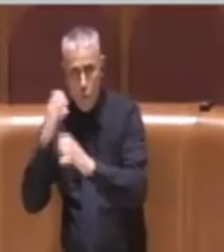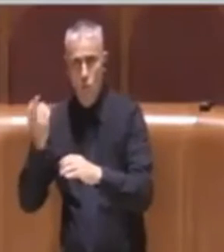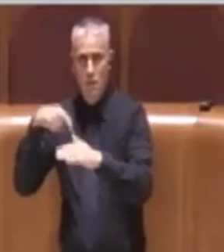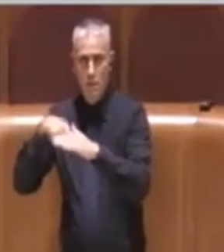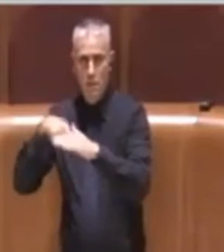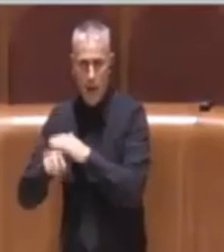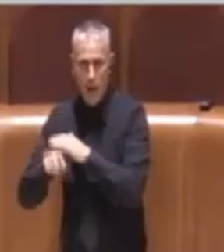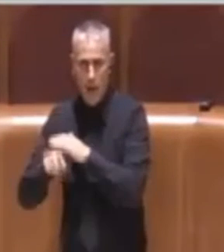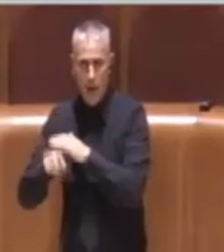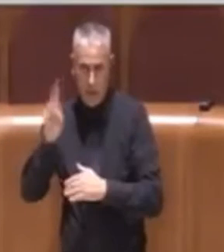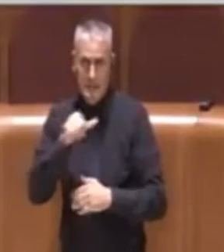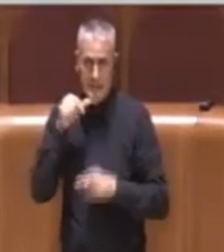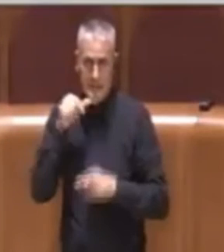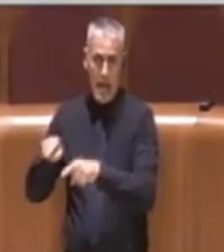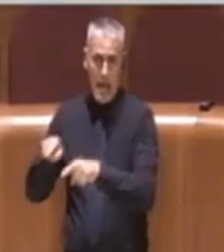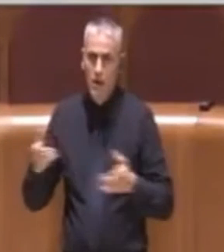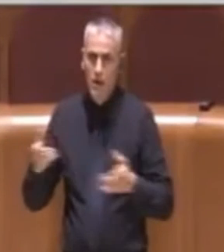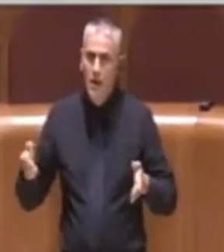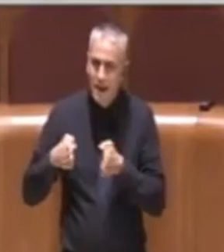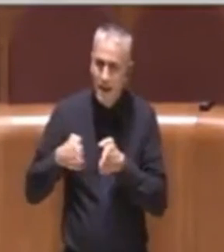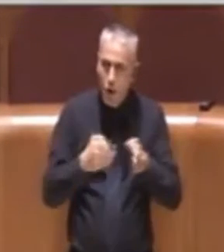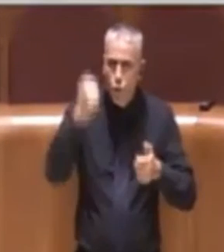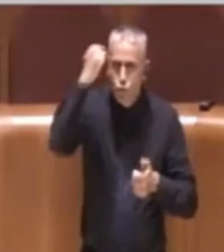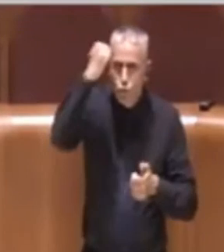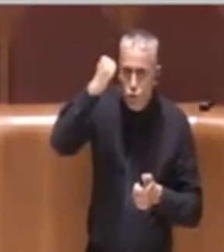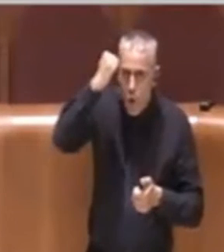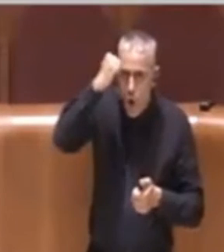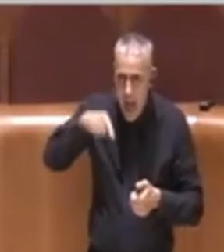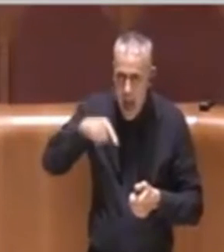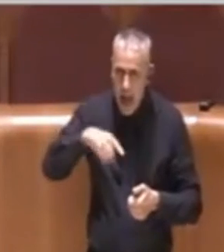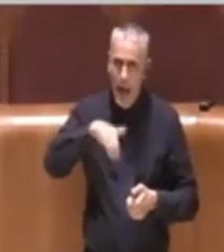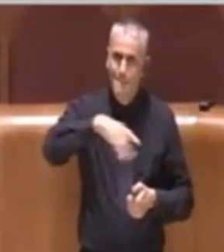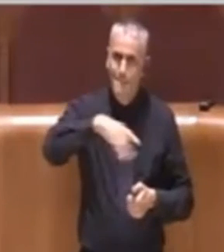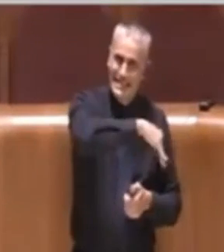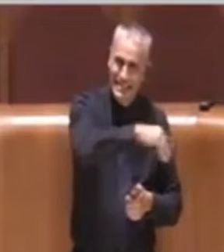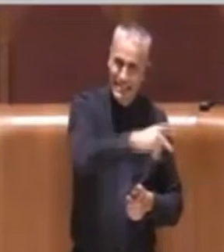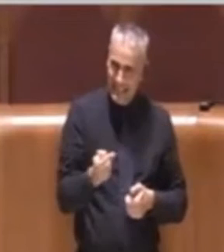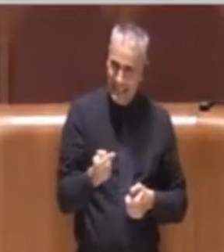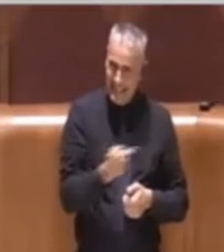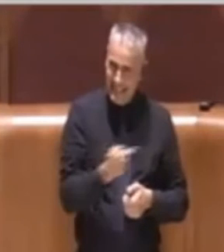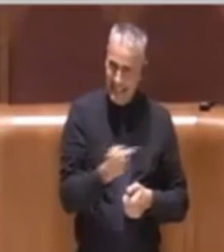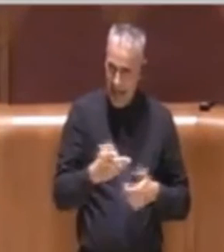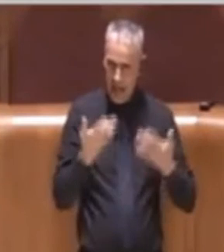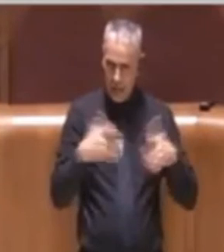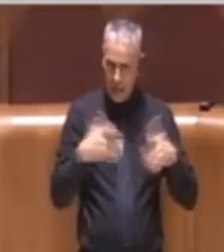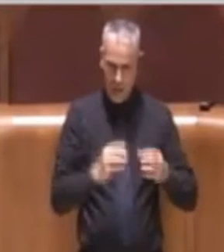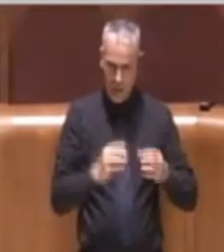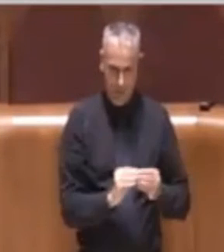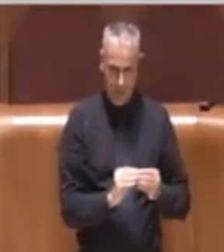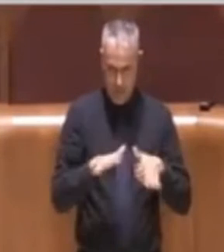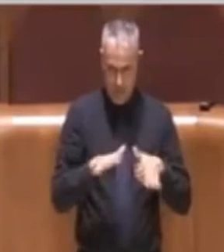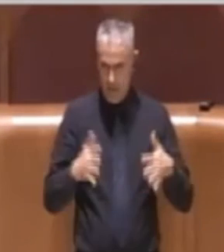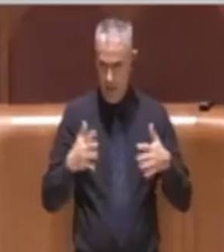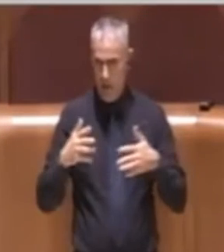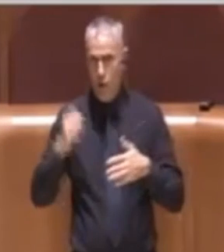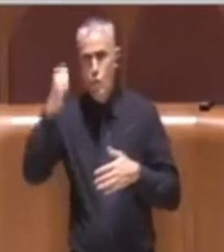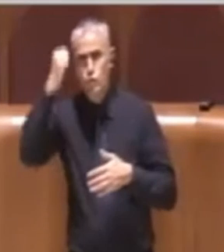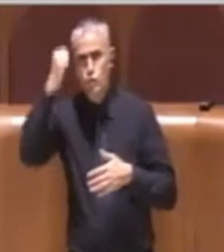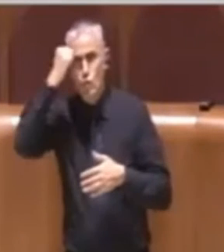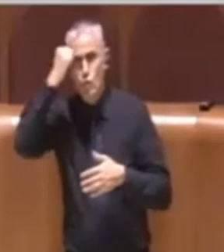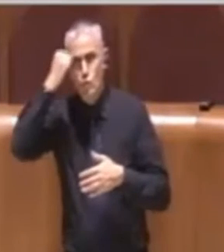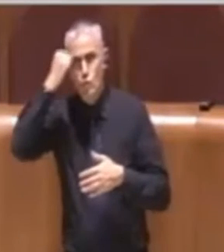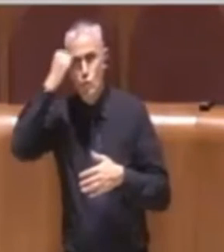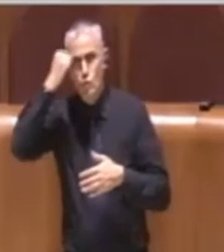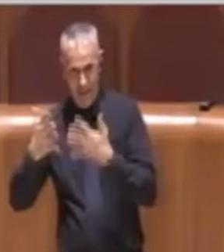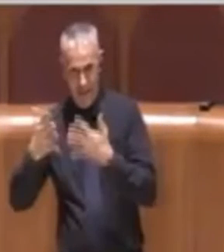Le corsie ciclabili di via Tuscona e via Prenestina, progetto, cantiere, ormai quasi praticamente terminato il primo, appena